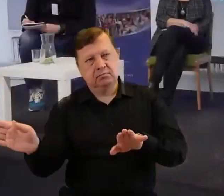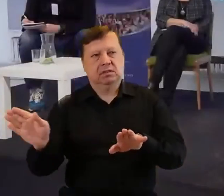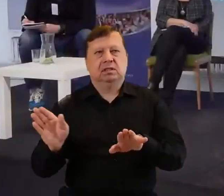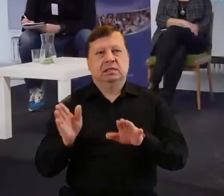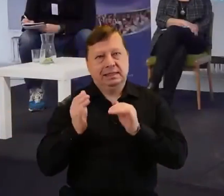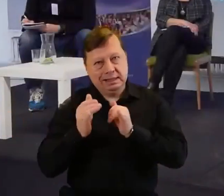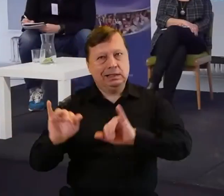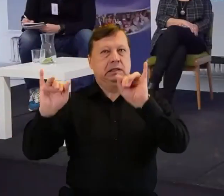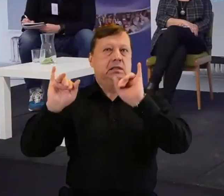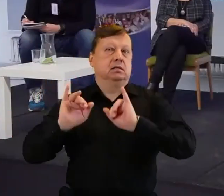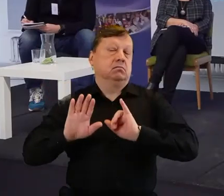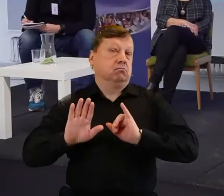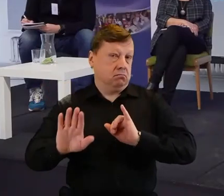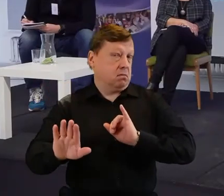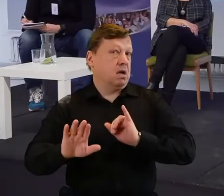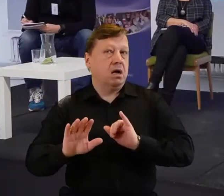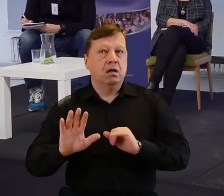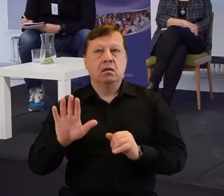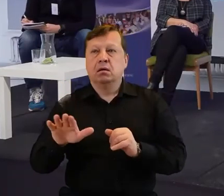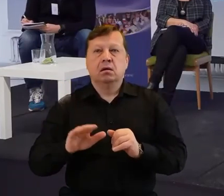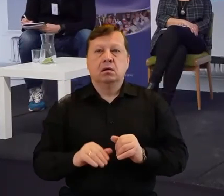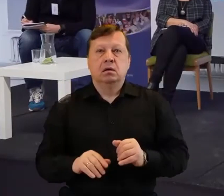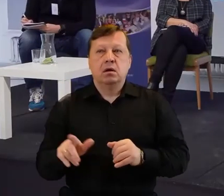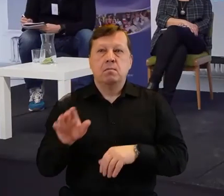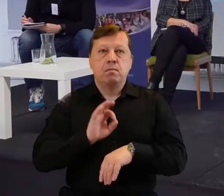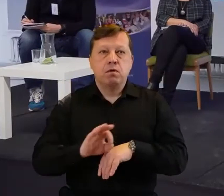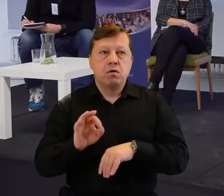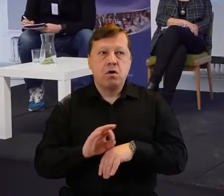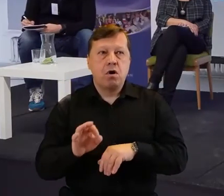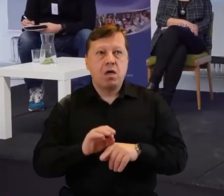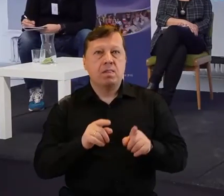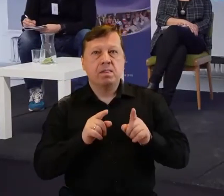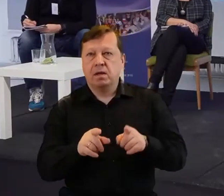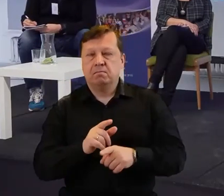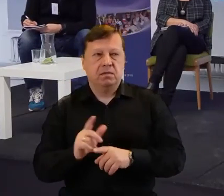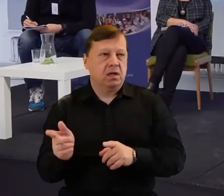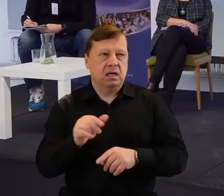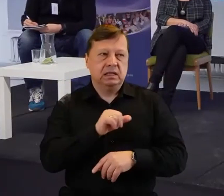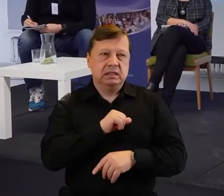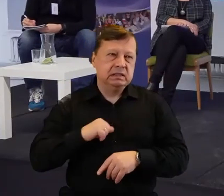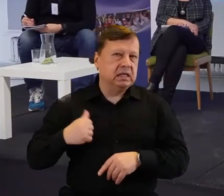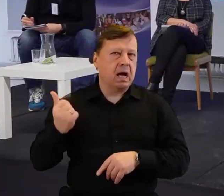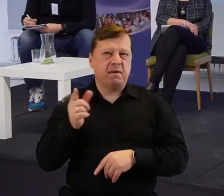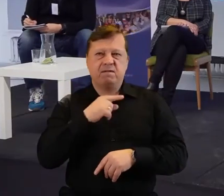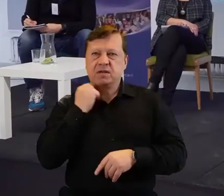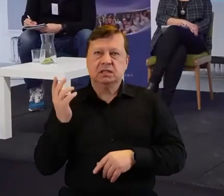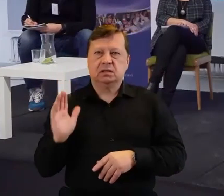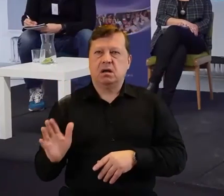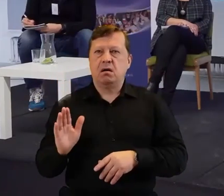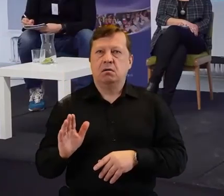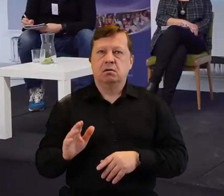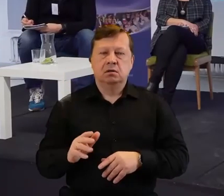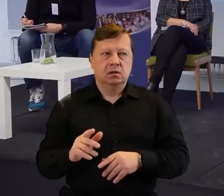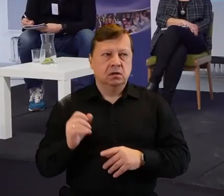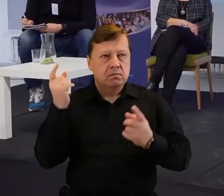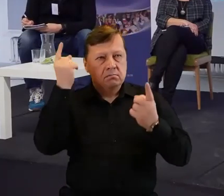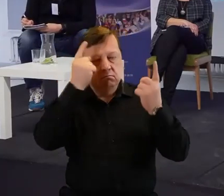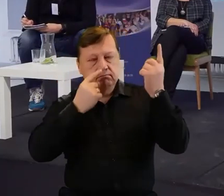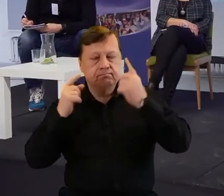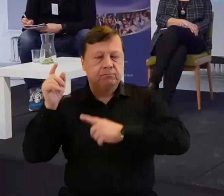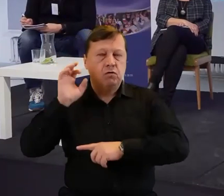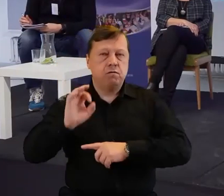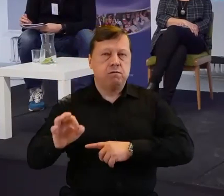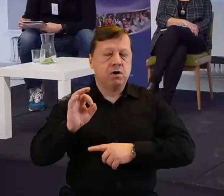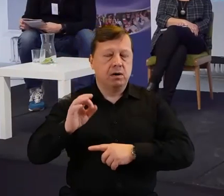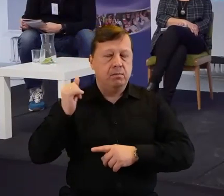namawiała przede wszystkim do projektów, tylko do samowystarczalności, która miała trochę inne spojrzenie